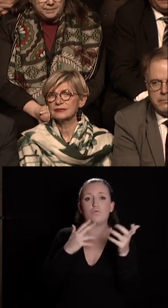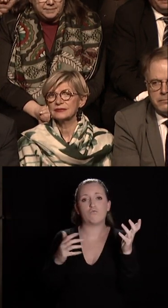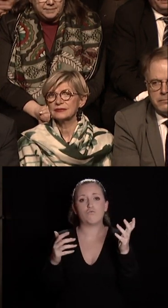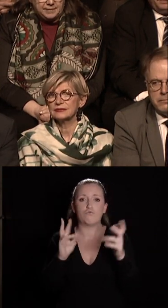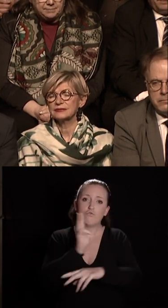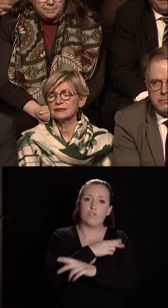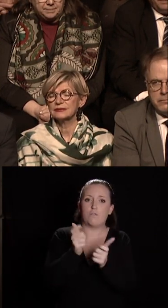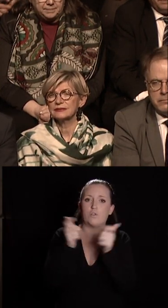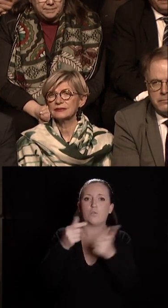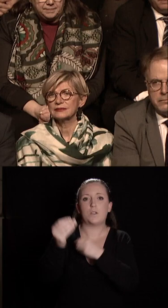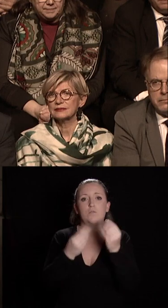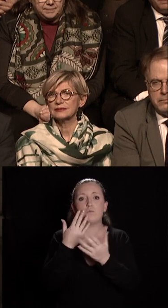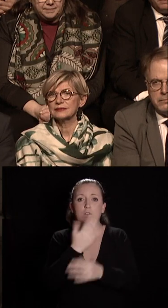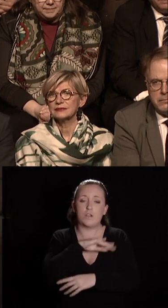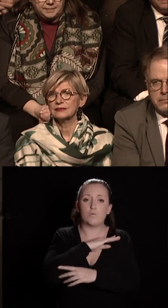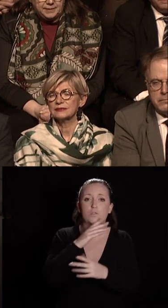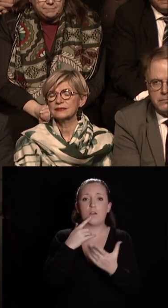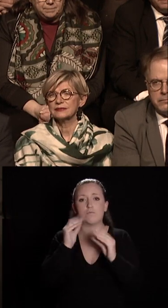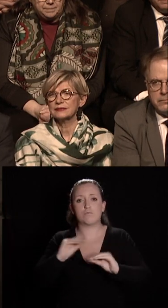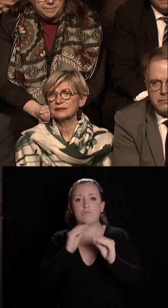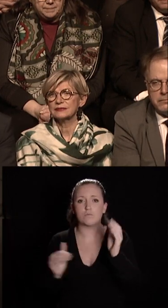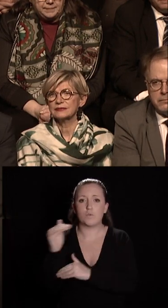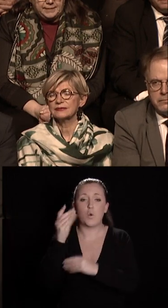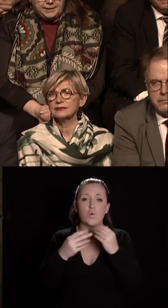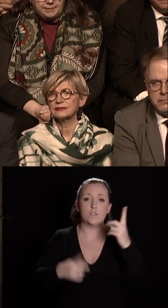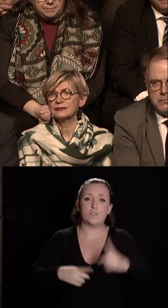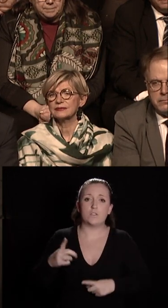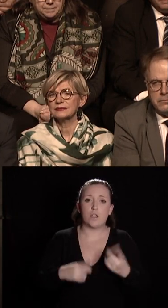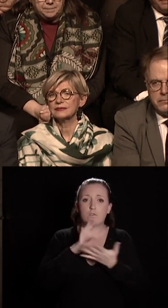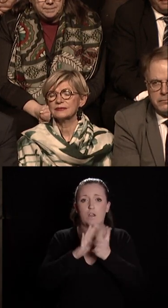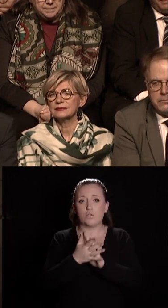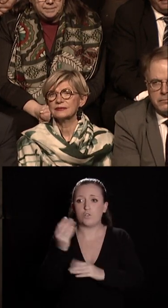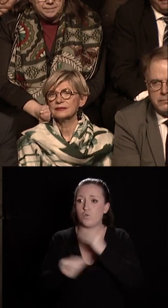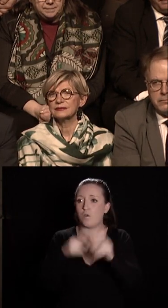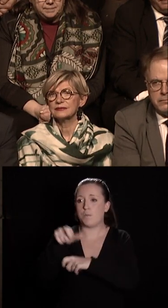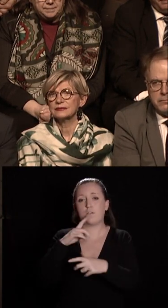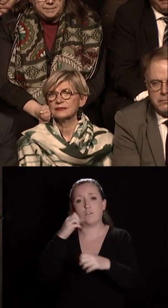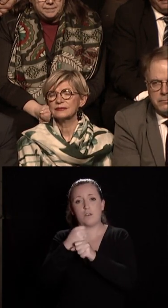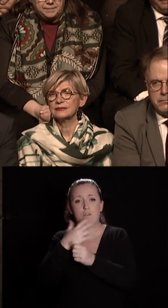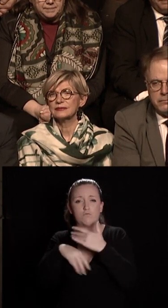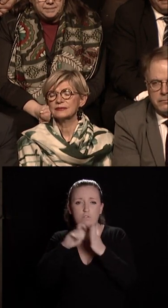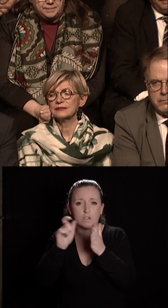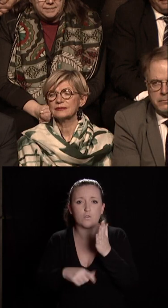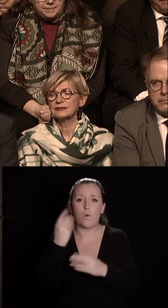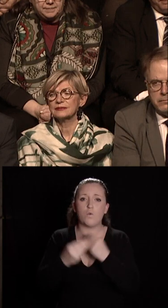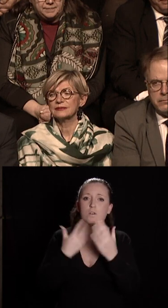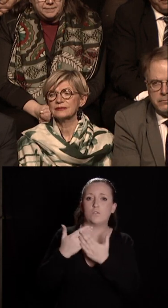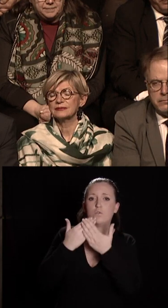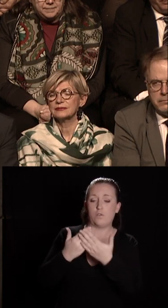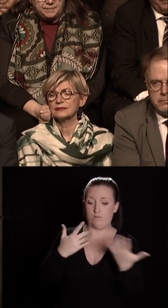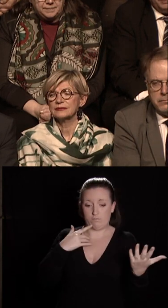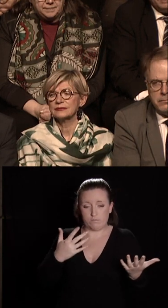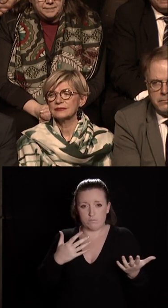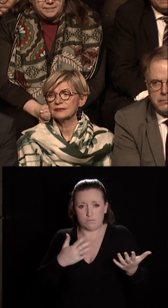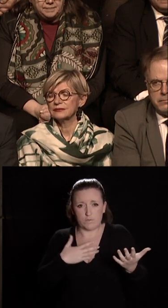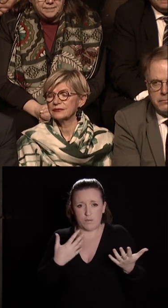'entreprise, responsables de l'enseignement supérieur, directeurs d'associations, personnalités de la gastronomie, étudiants qui portent l'amour de Dijon